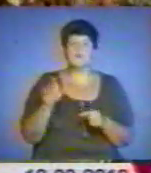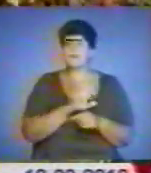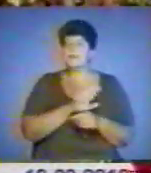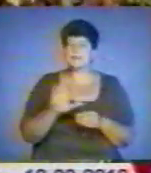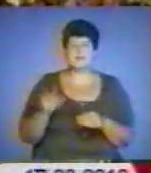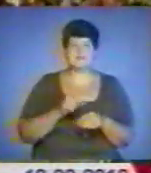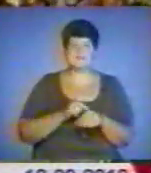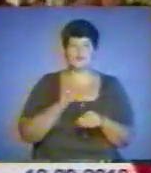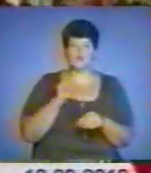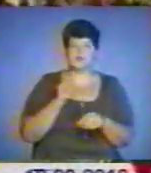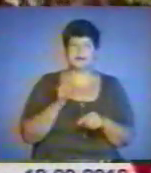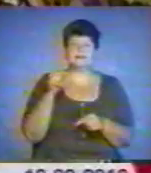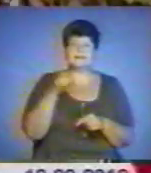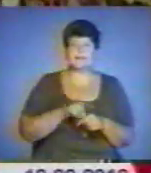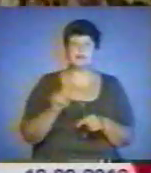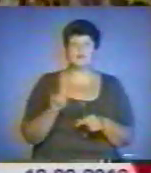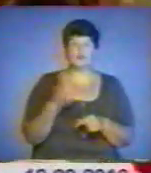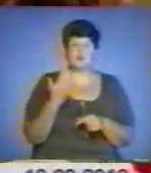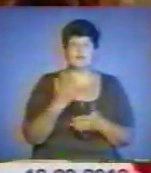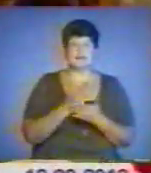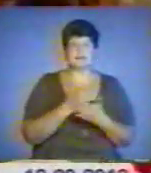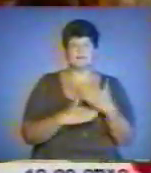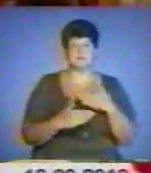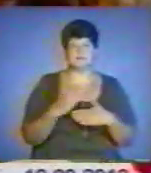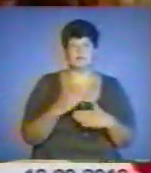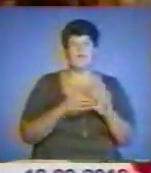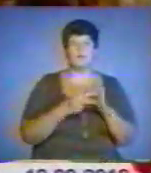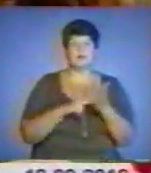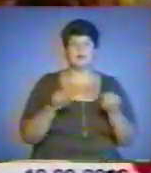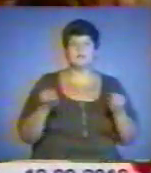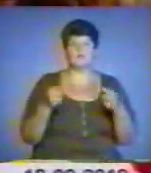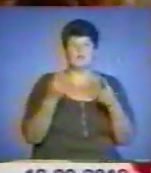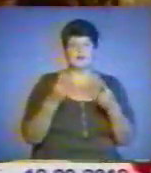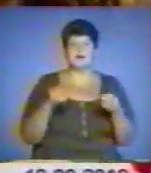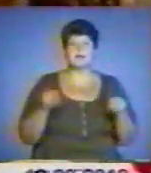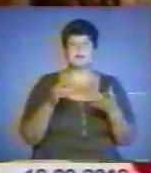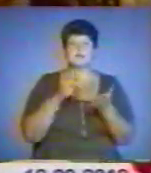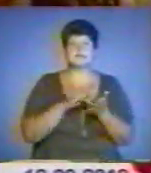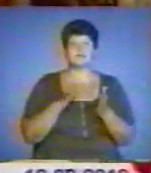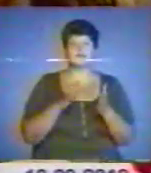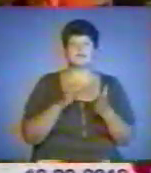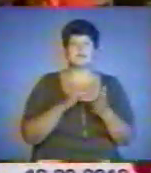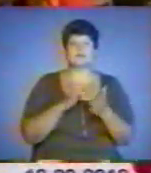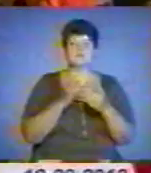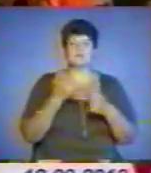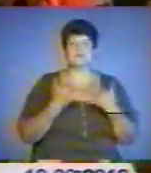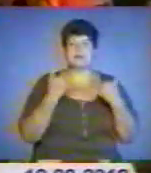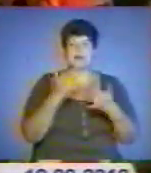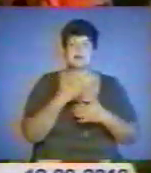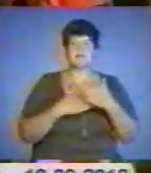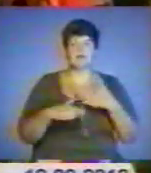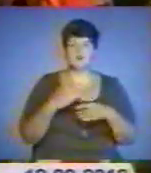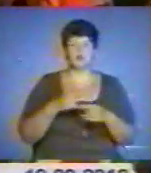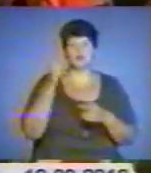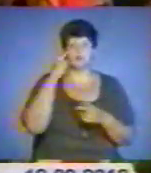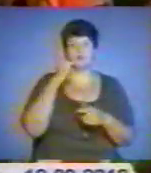те, що вони інвалідами. У планах – створення реабілітаційного центру для інвалідів. Його сподіваються